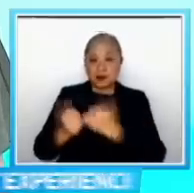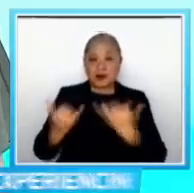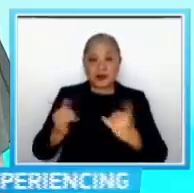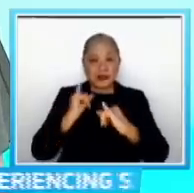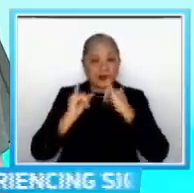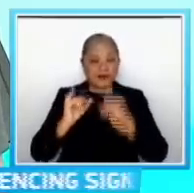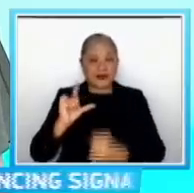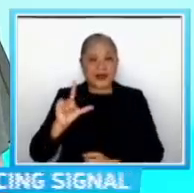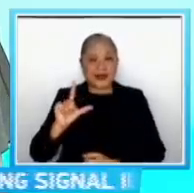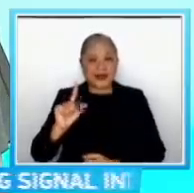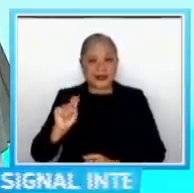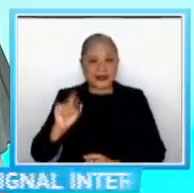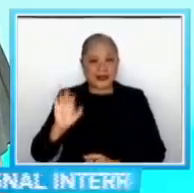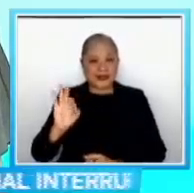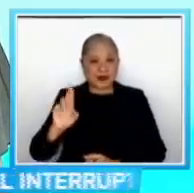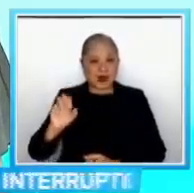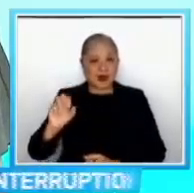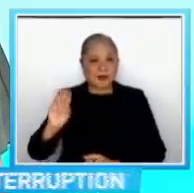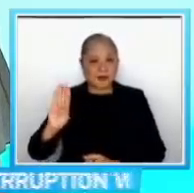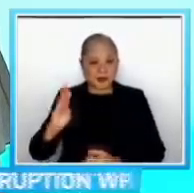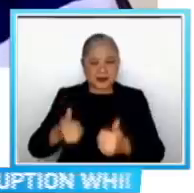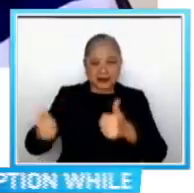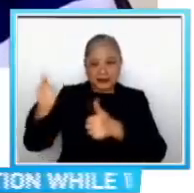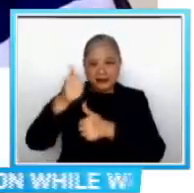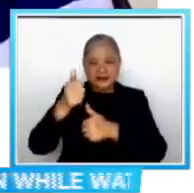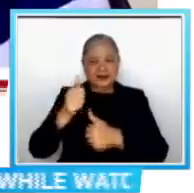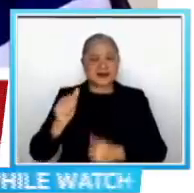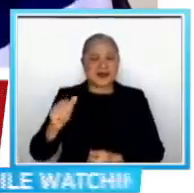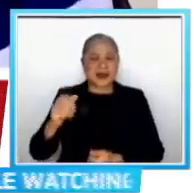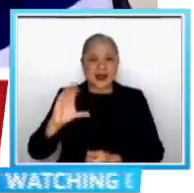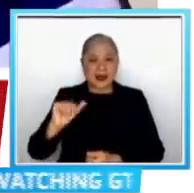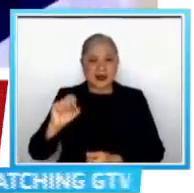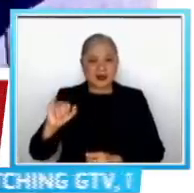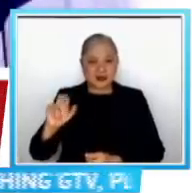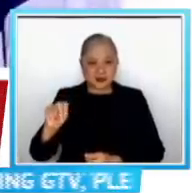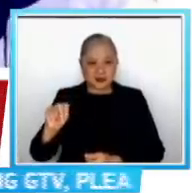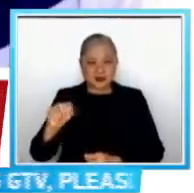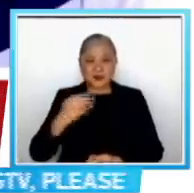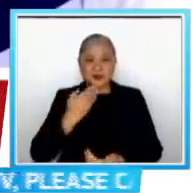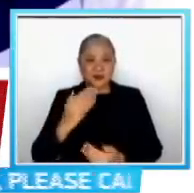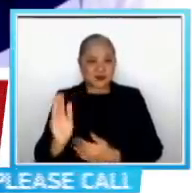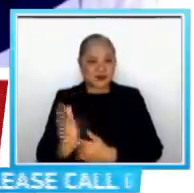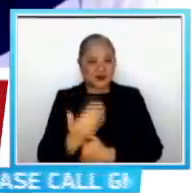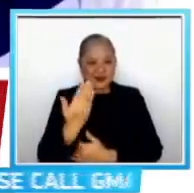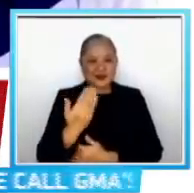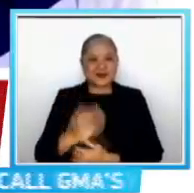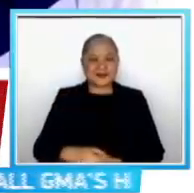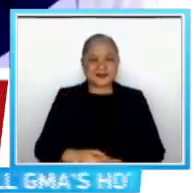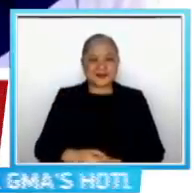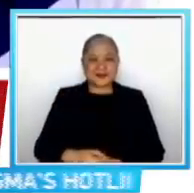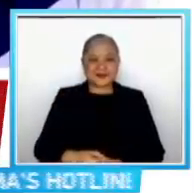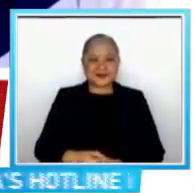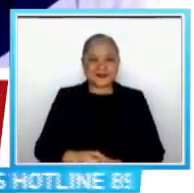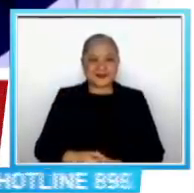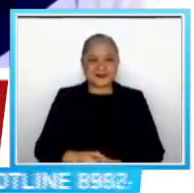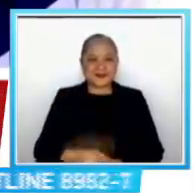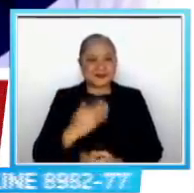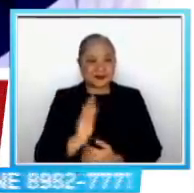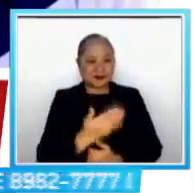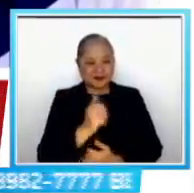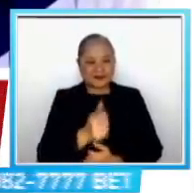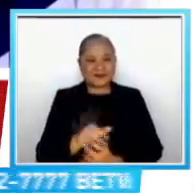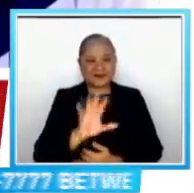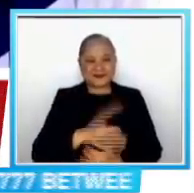-RB Executive Director Maria Cristina Cachon Magandang umaga po sa inyo Executive Director Cachon, si Connie Cason po ito Magandang umaga Miss